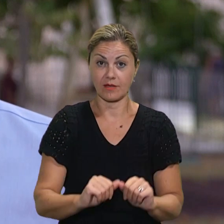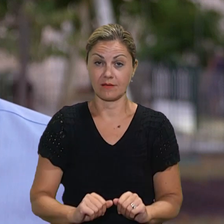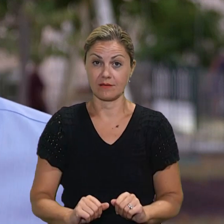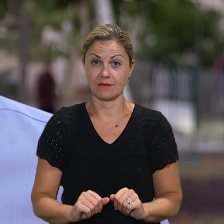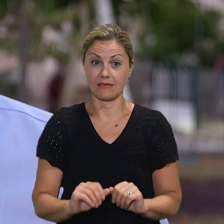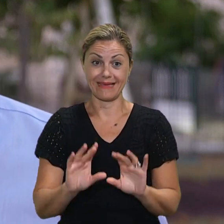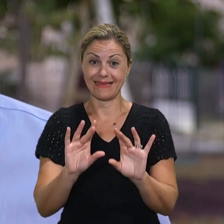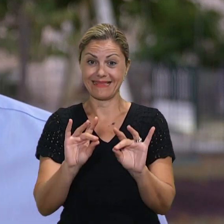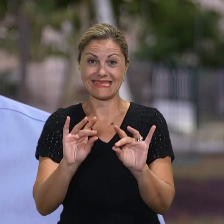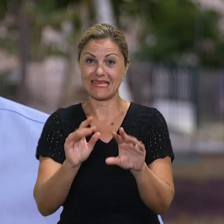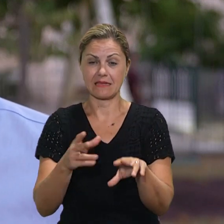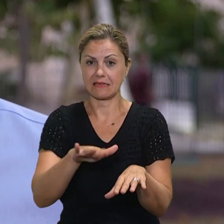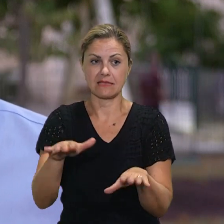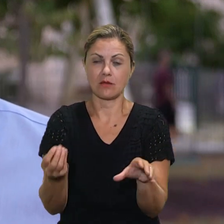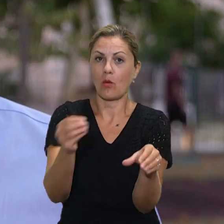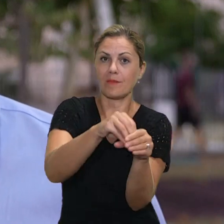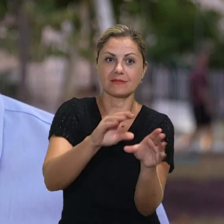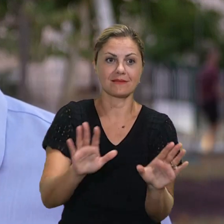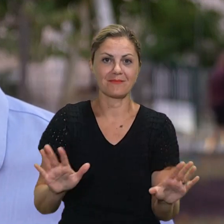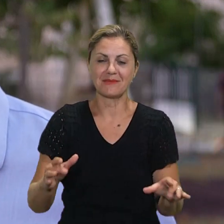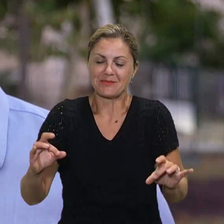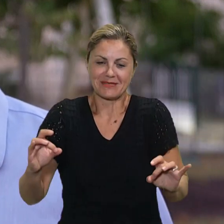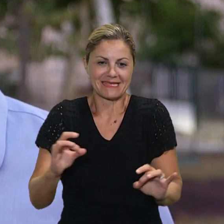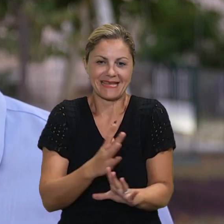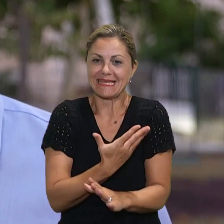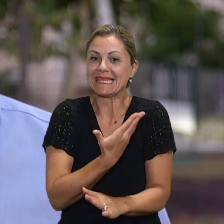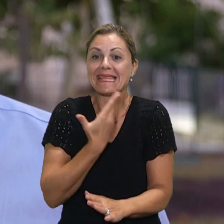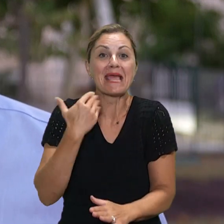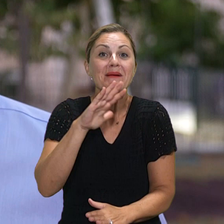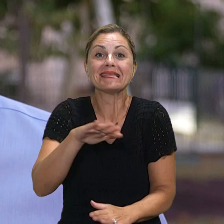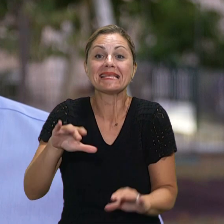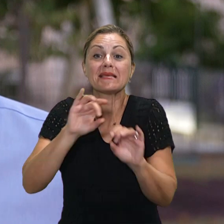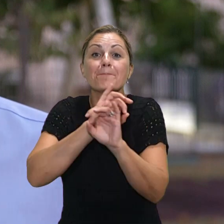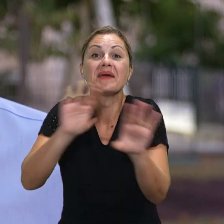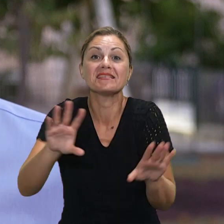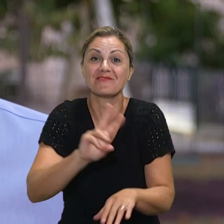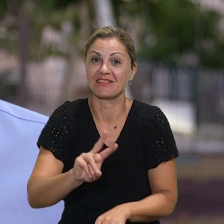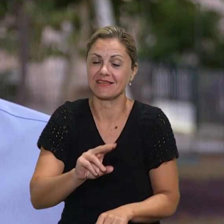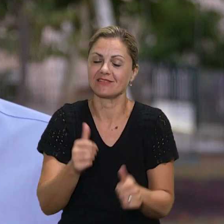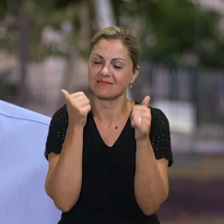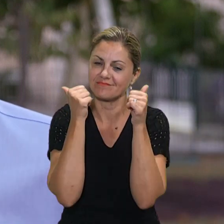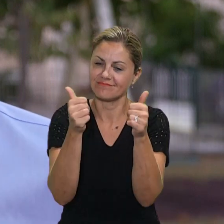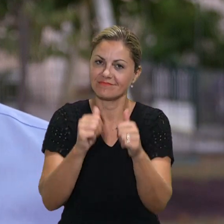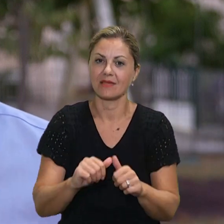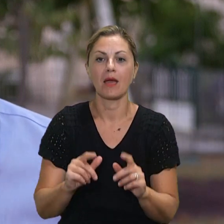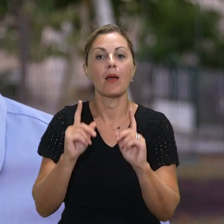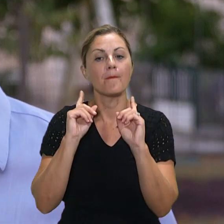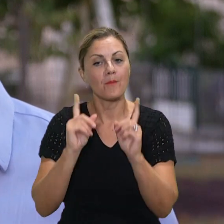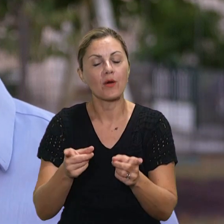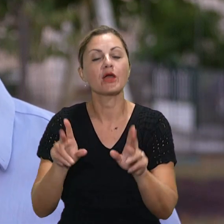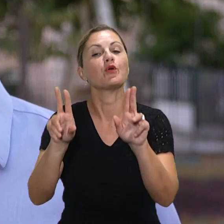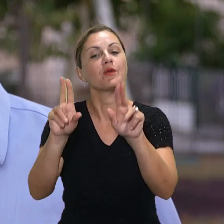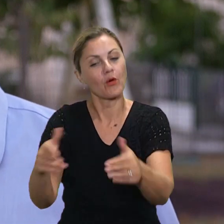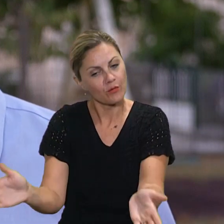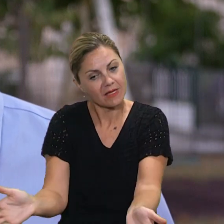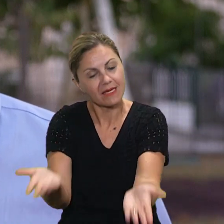skupina. Evo to je dalo rezultat. Nemao više neupisane djece vrtiće. Mislim da je to jedan standard koji bi svi trebali zadovoljiti da sva djeca koja žele u kad moraju mogu